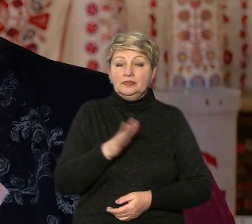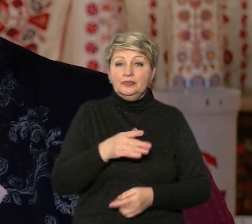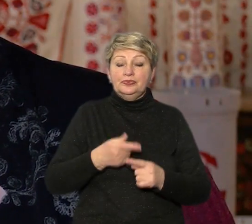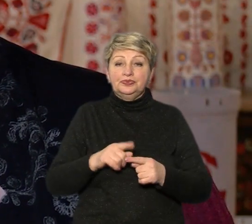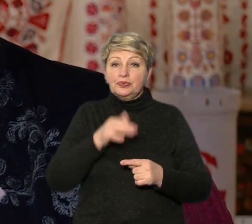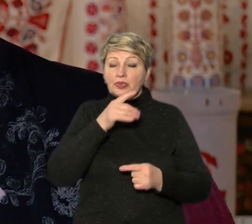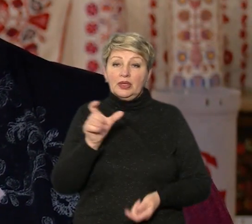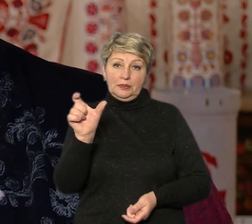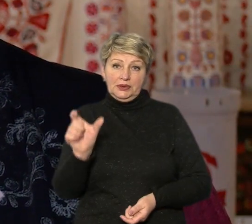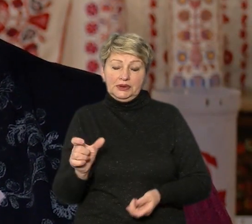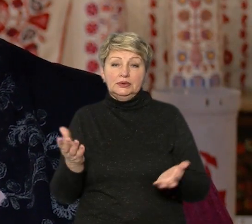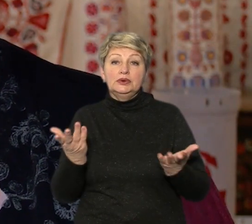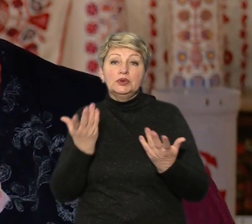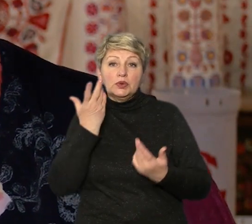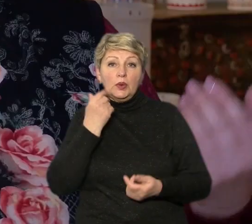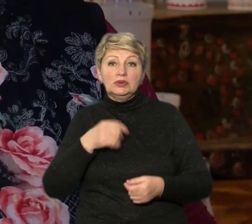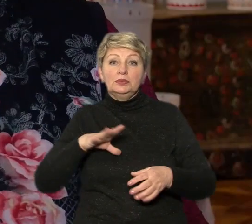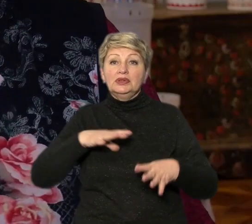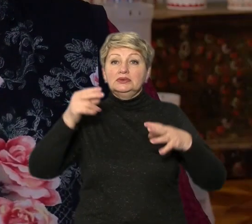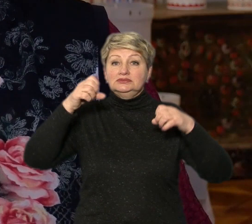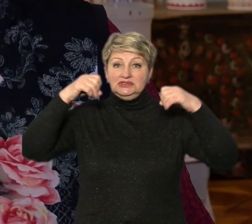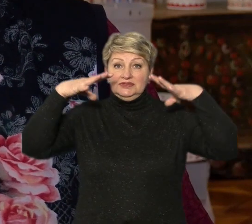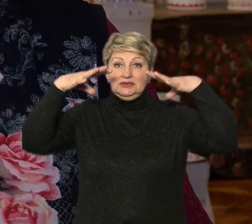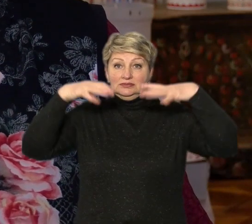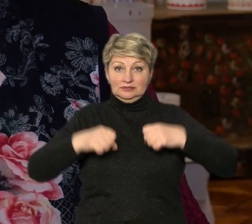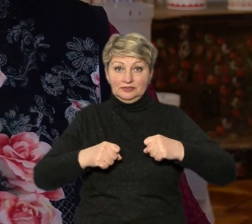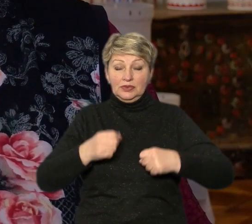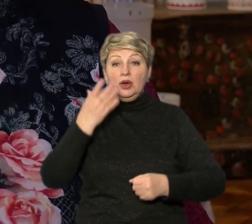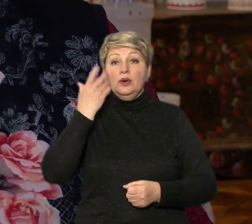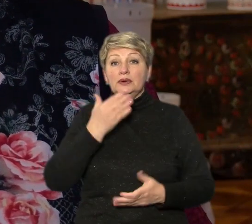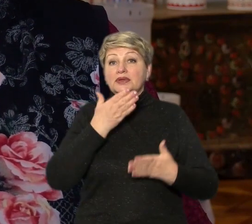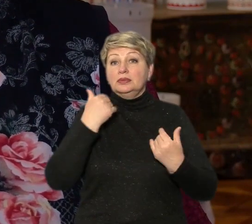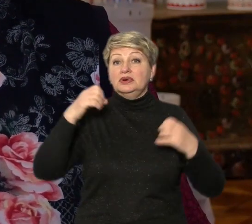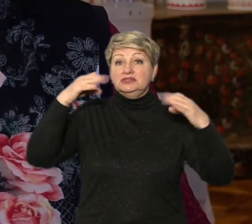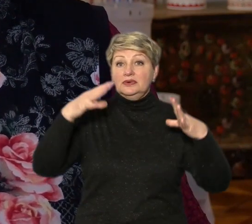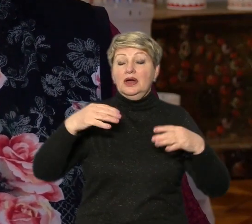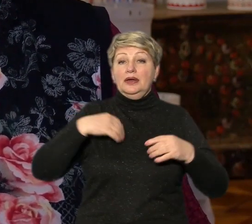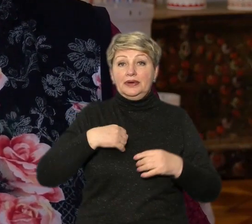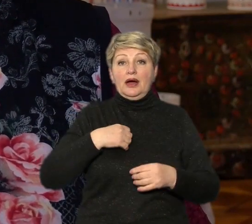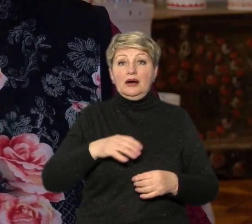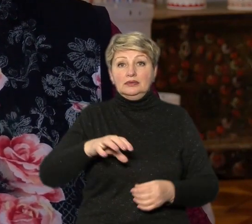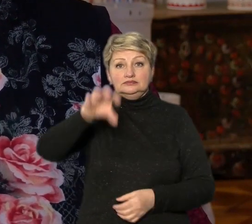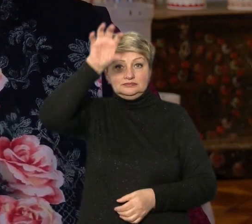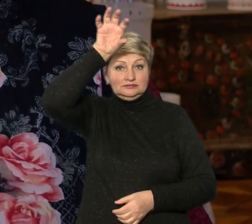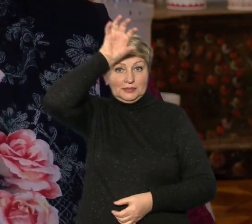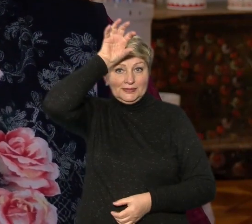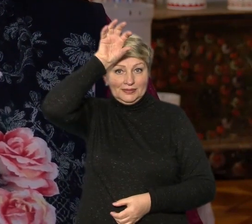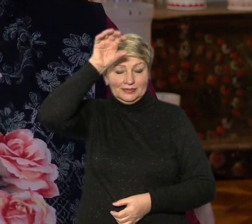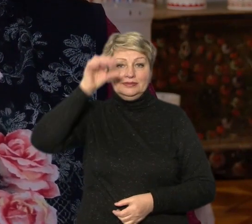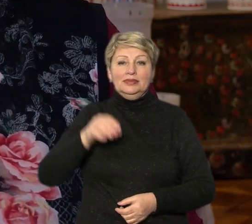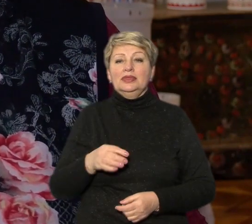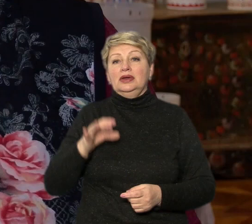період, коли вимикали світло. Коли немає світла, я одягаю ліхтарик налобний